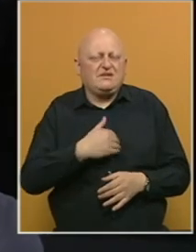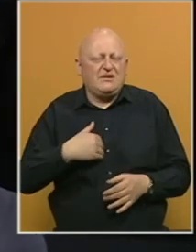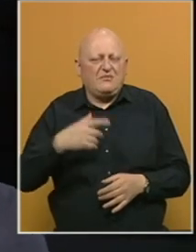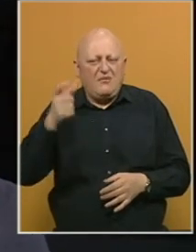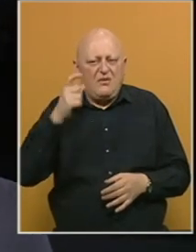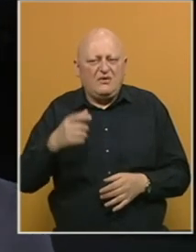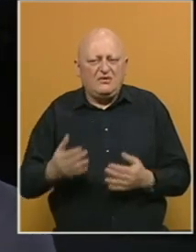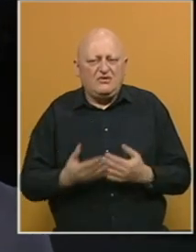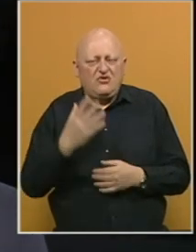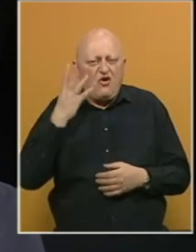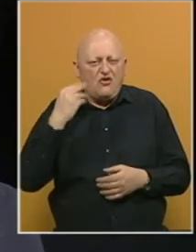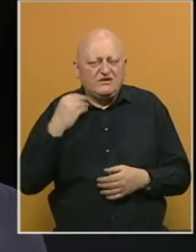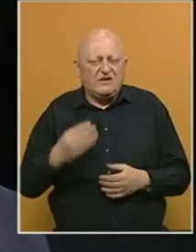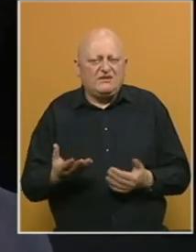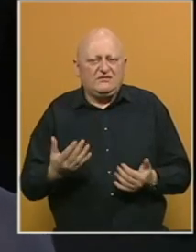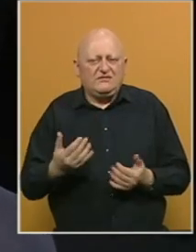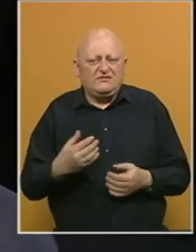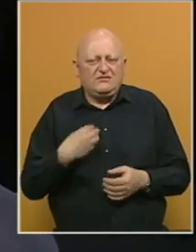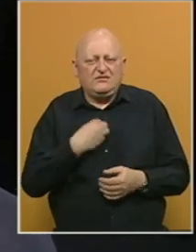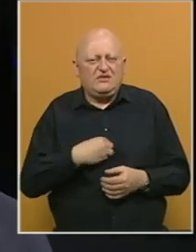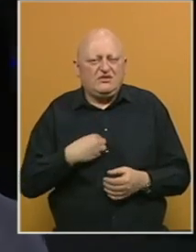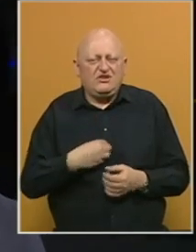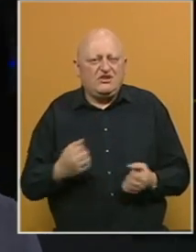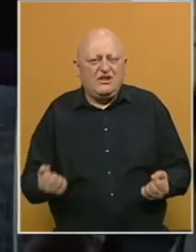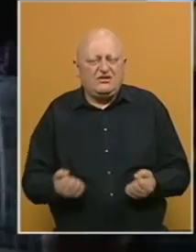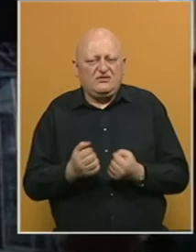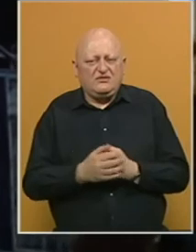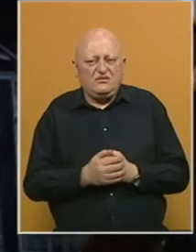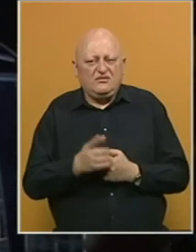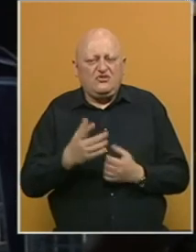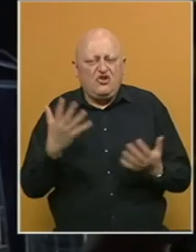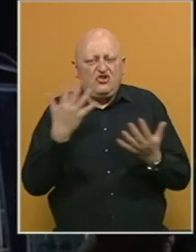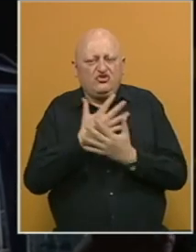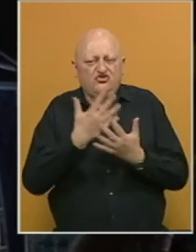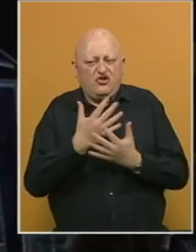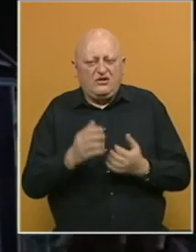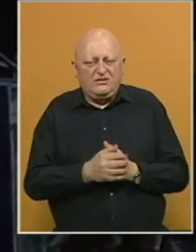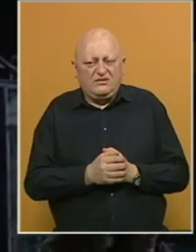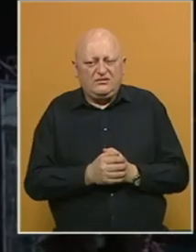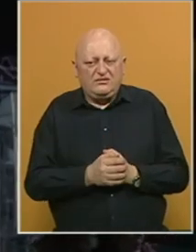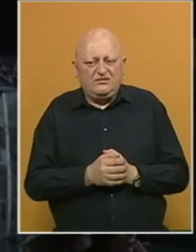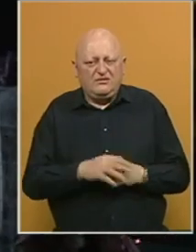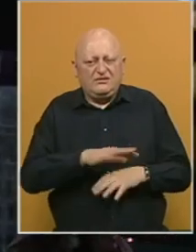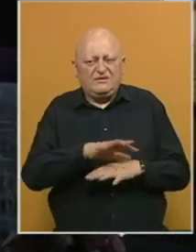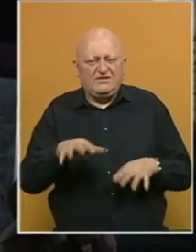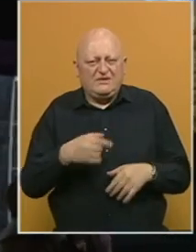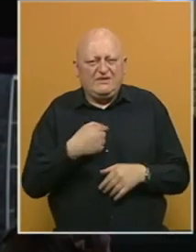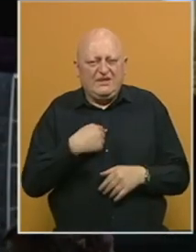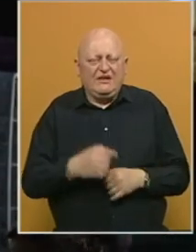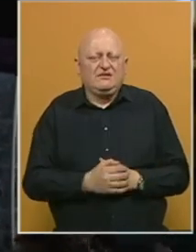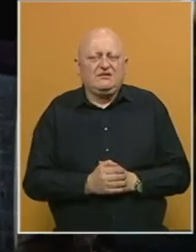Beograda, Novog Sada. Stvarno, tiško mi je. Pa to je šok. Šok zaista za sve nas